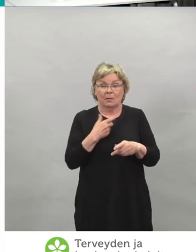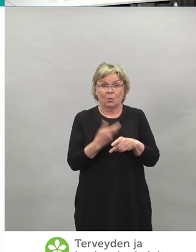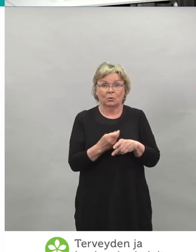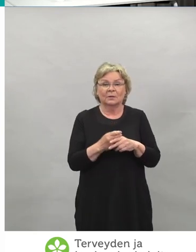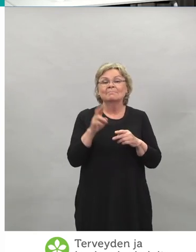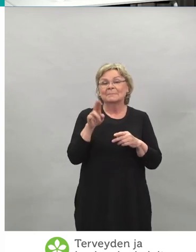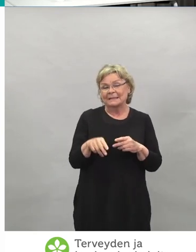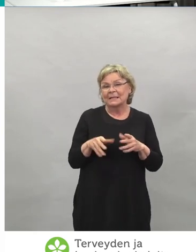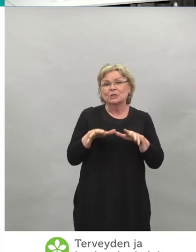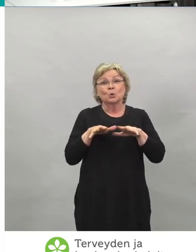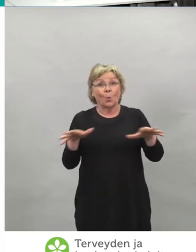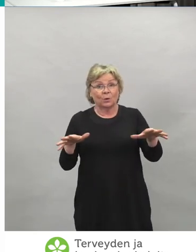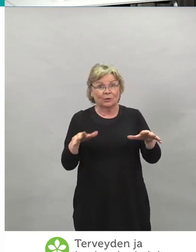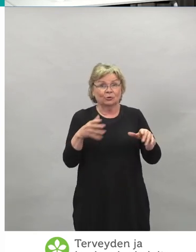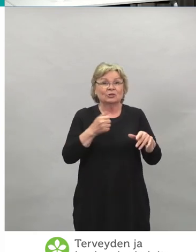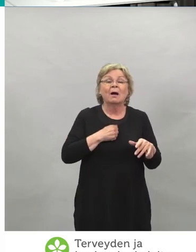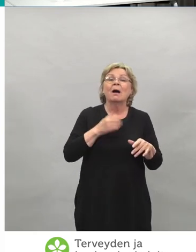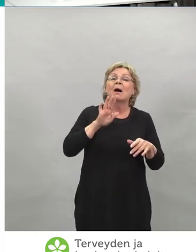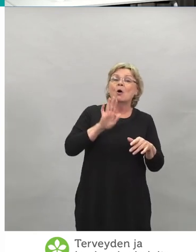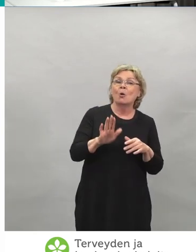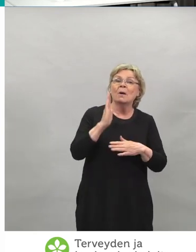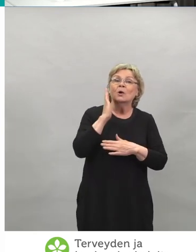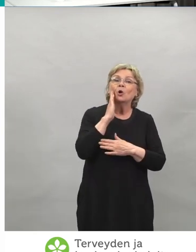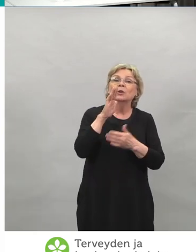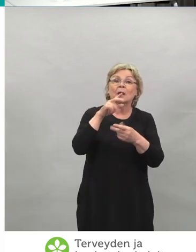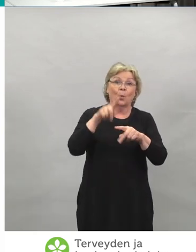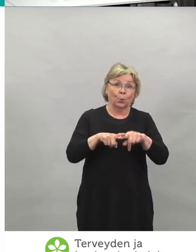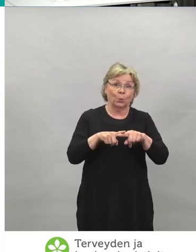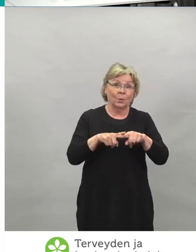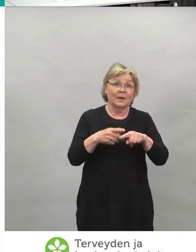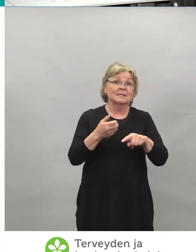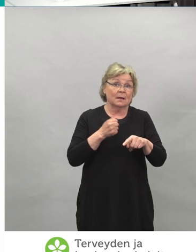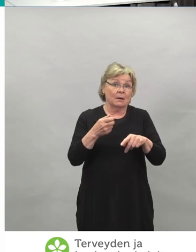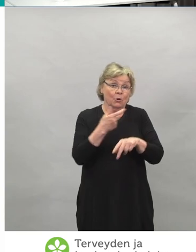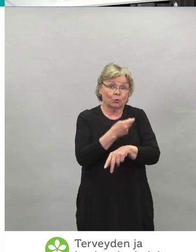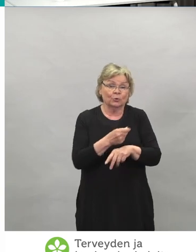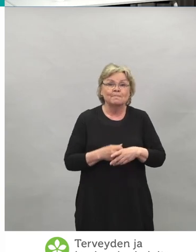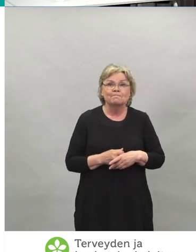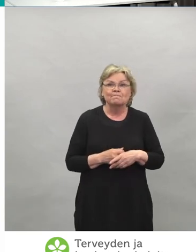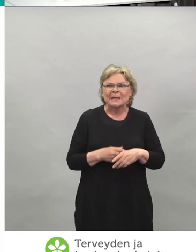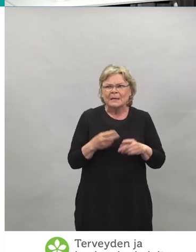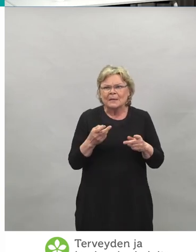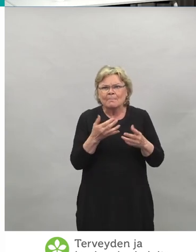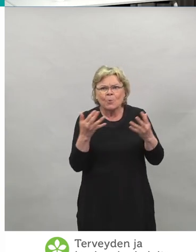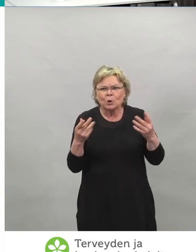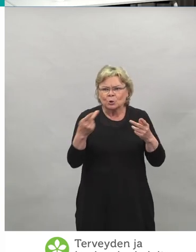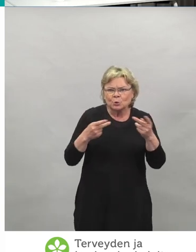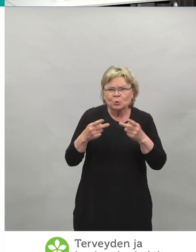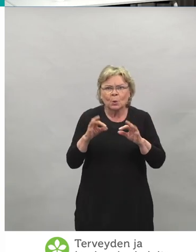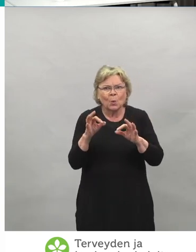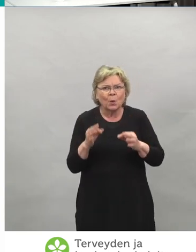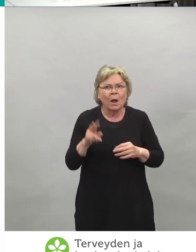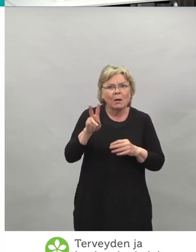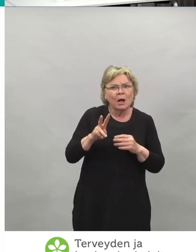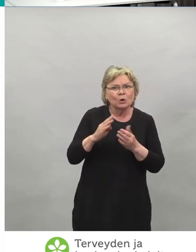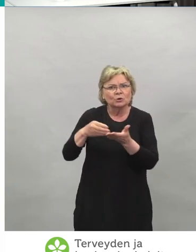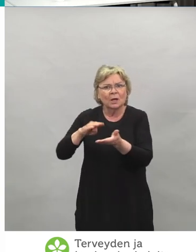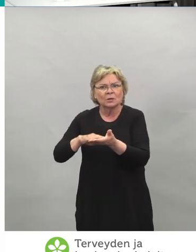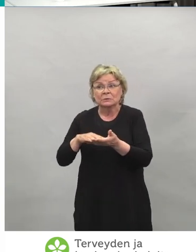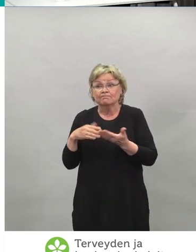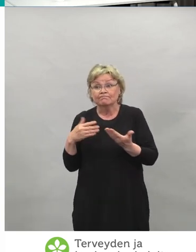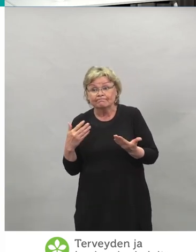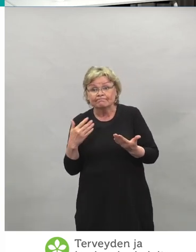omassa kotikunnassaan. Ja paljon on tullut kysymyksiä siitä, että mitä kakkosannoksen kanssa, kun kuitenkin sattuu se